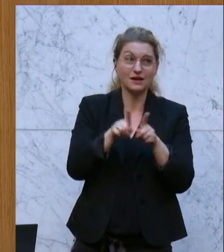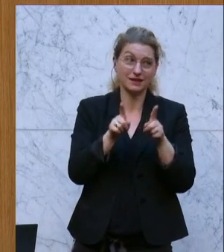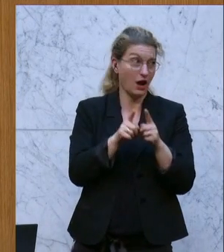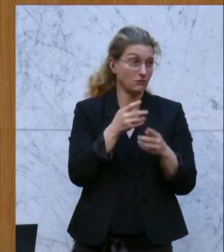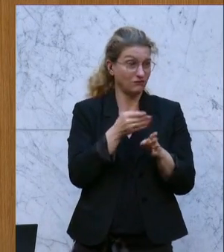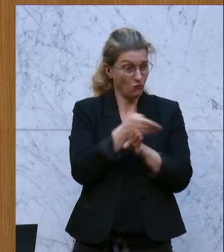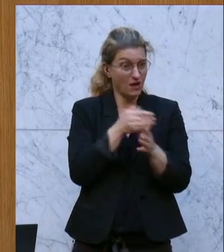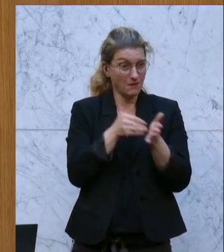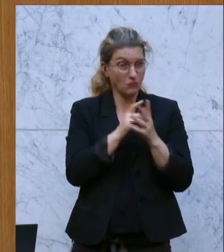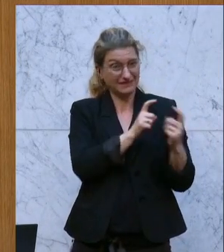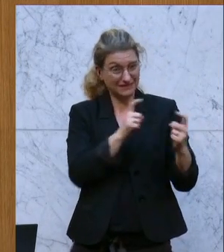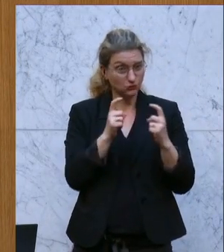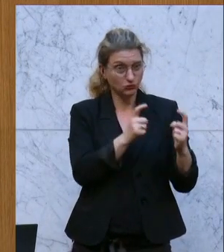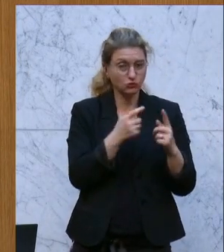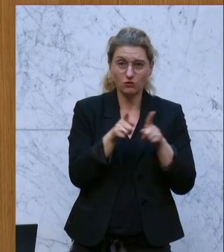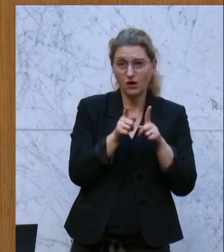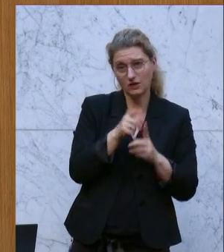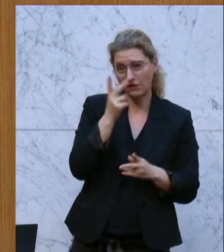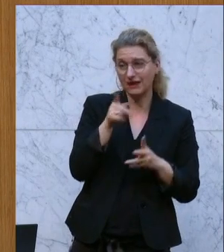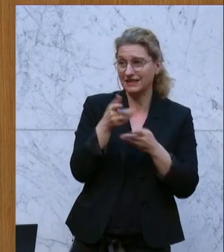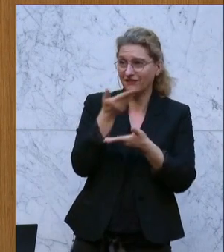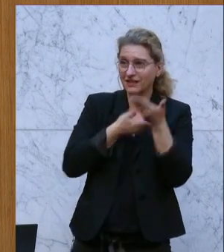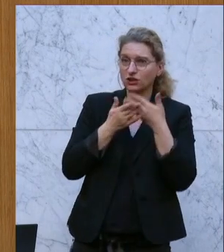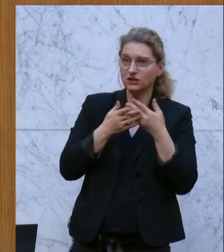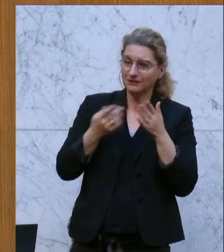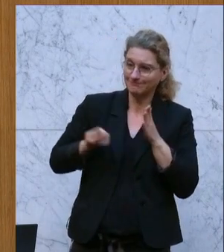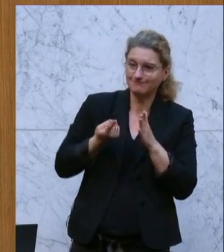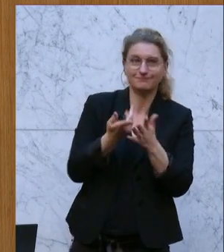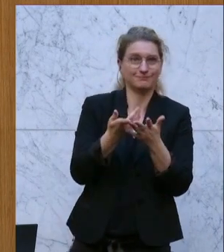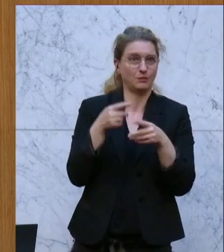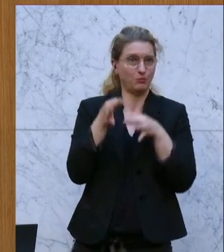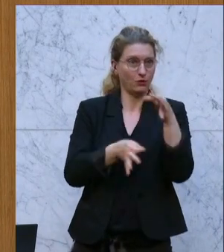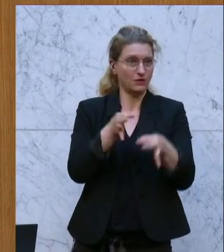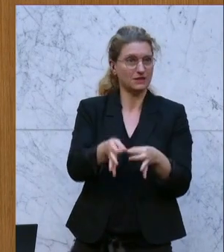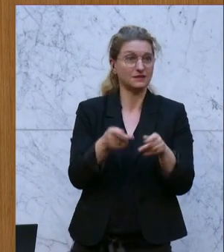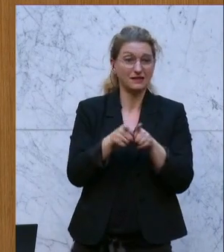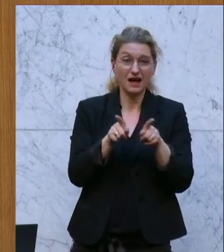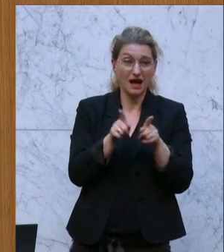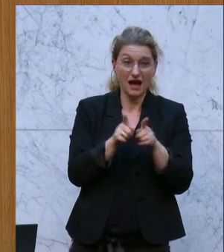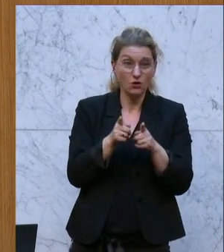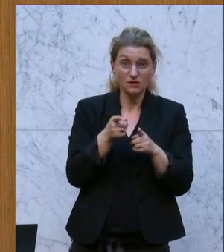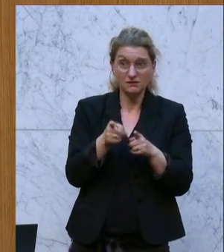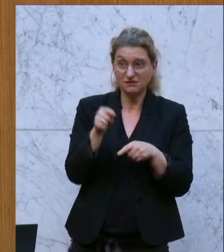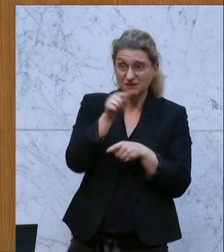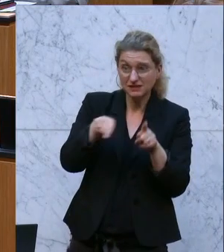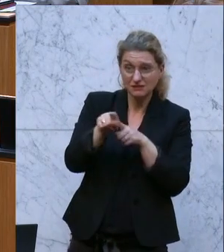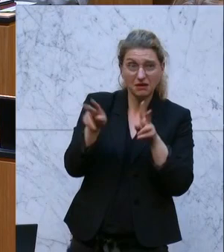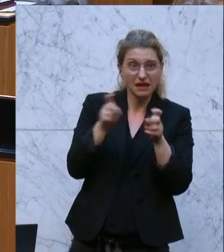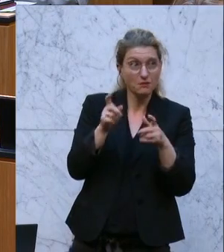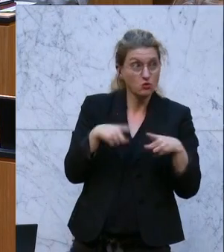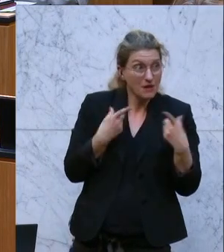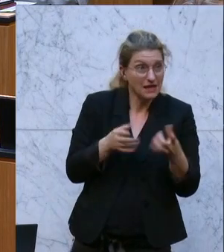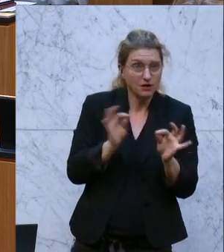Und das ist natürlich auch ein wirtschaftsgetriebener Prozess, bei dem es um Leben oder nicht Leben geht. Und da